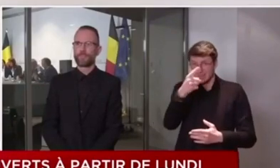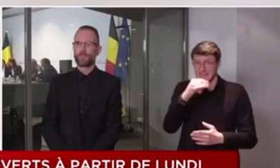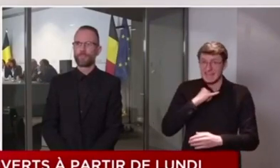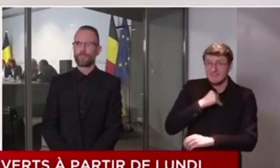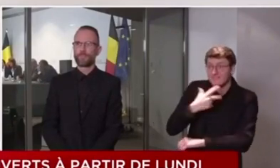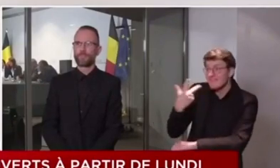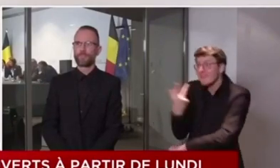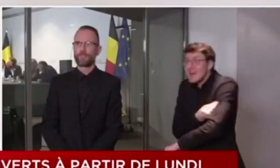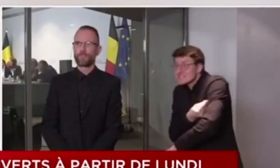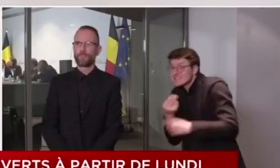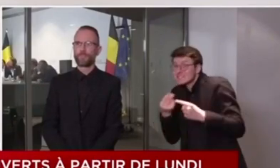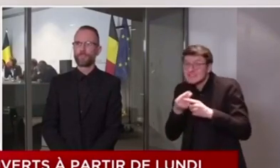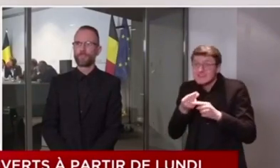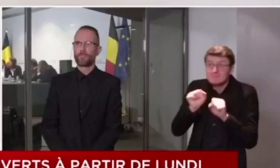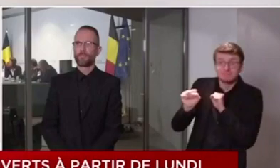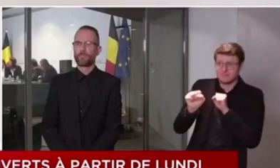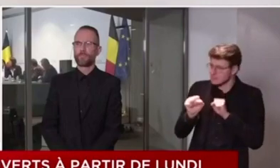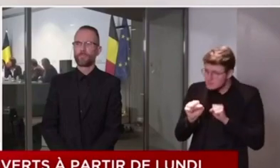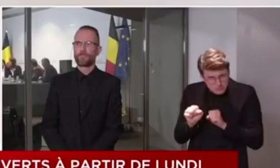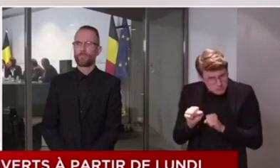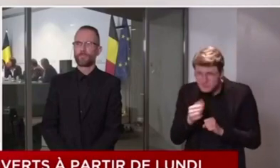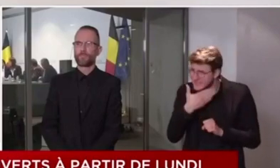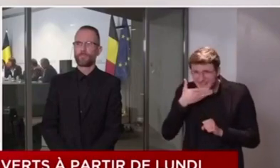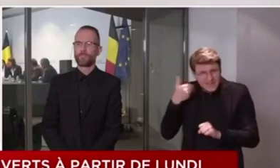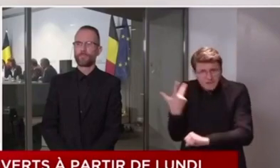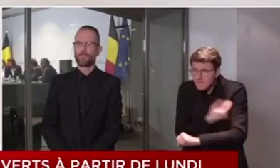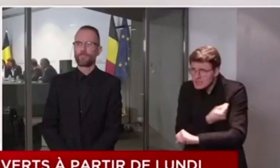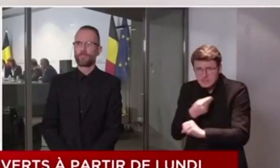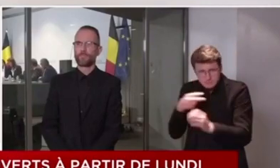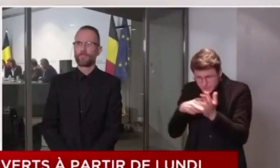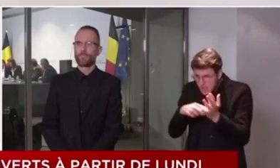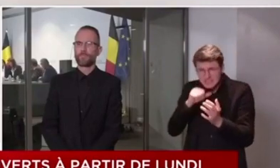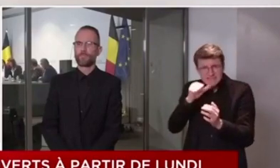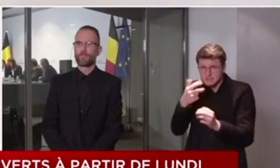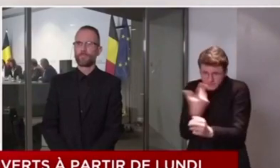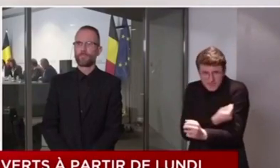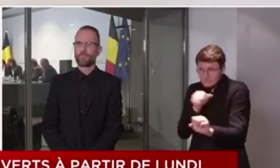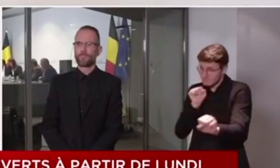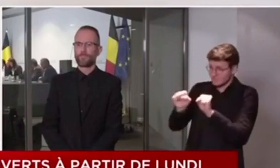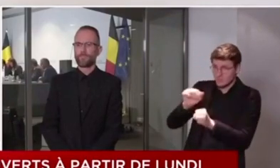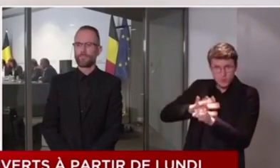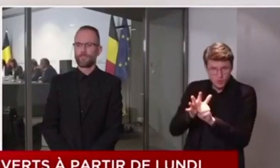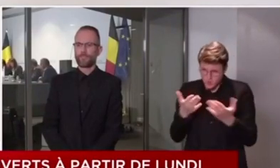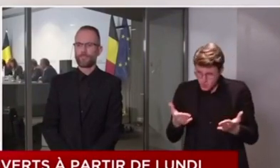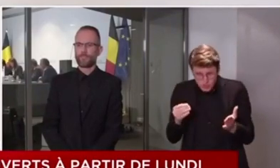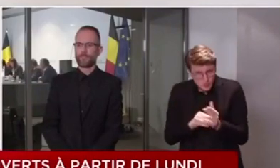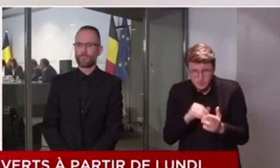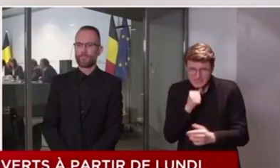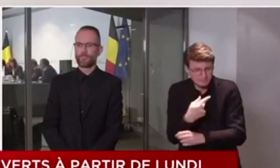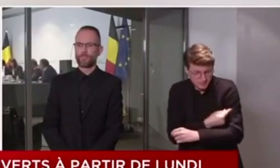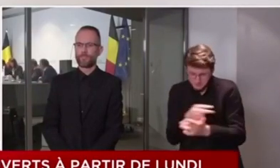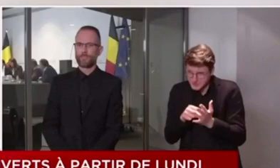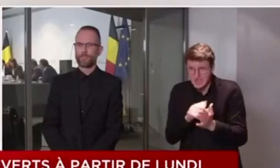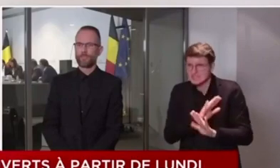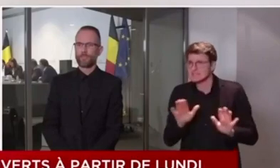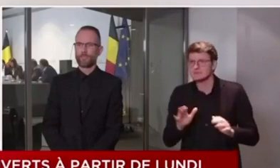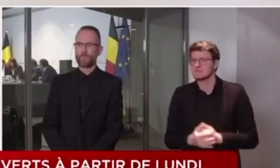'y a ni vaccin ni remède miracle contre le coronavirus. Et enfin,